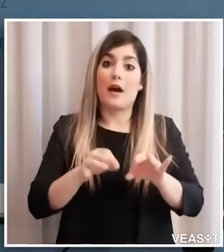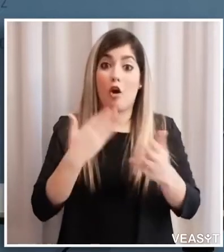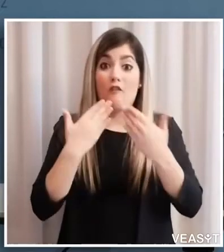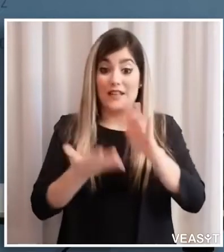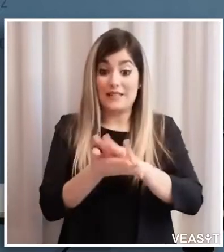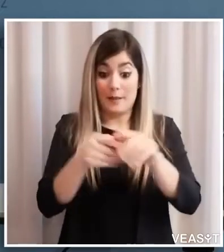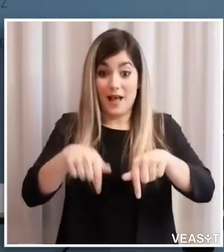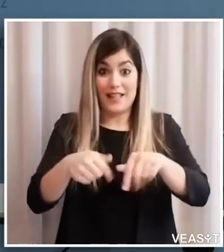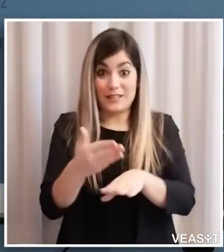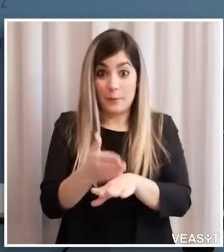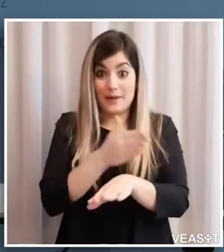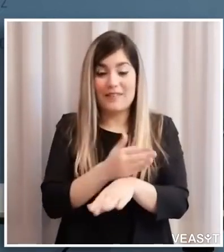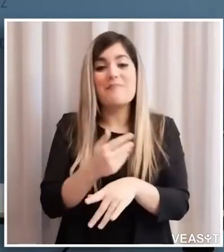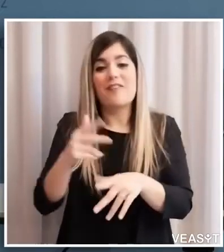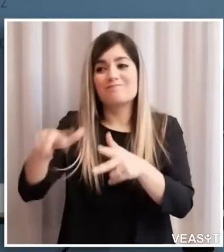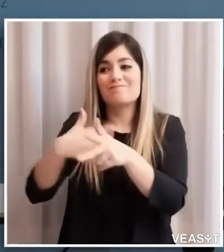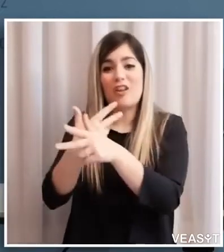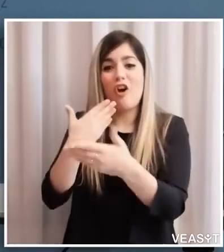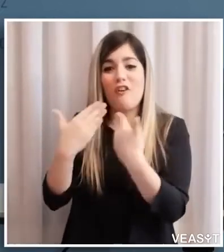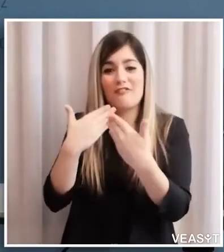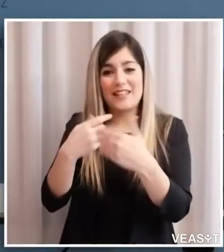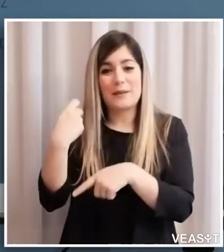videoconferenza con i colleghi Presidenti della Regione